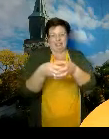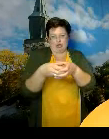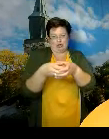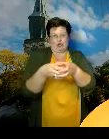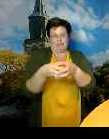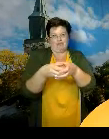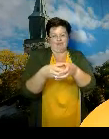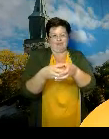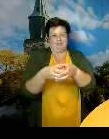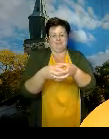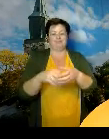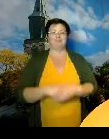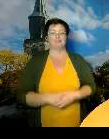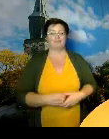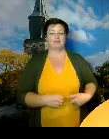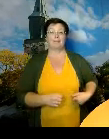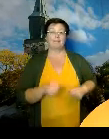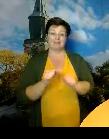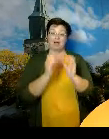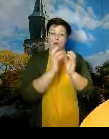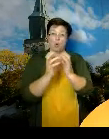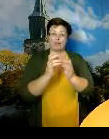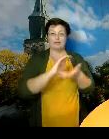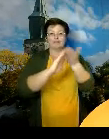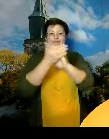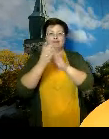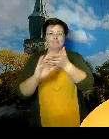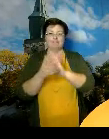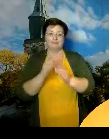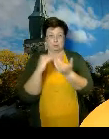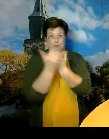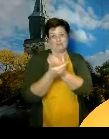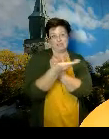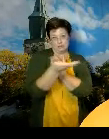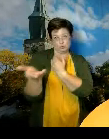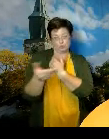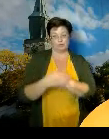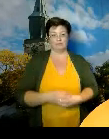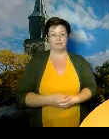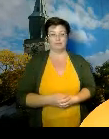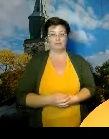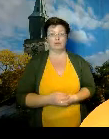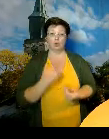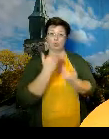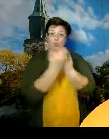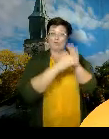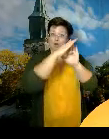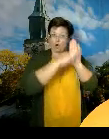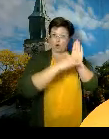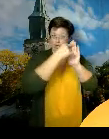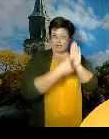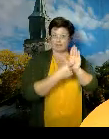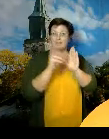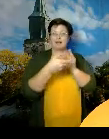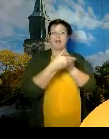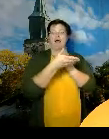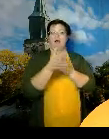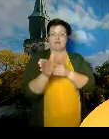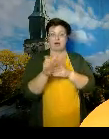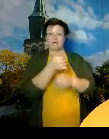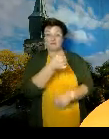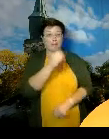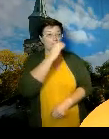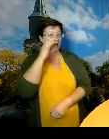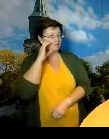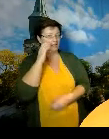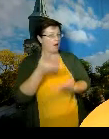elämme. Huolehditaan kaikki yhdessä siitä turvallisuudesta. Muistetaan, että turvallisuusohjeistukset ovat laaja ja pelkästään maski